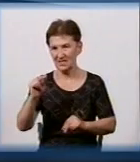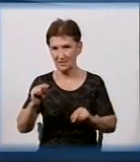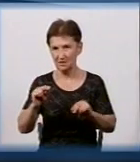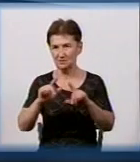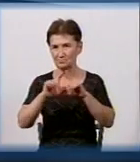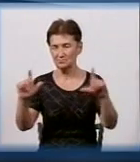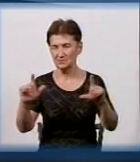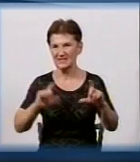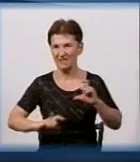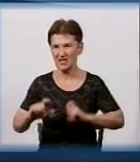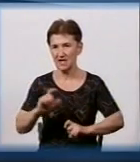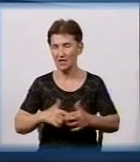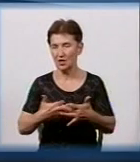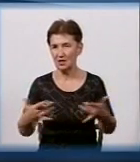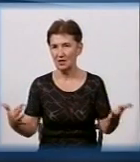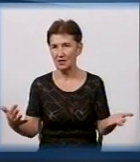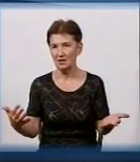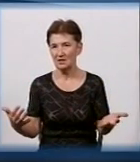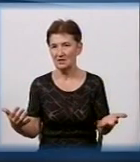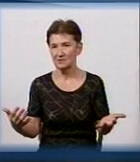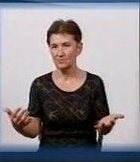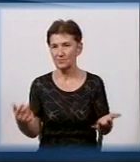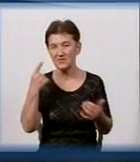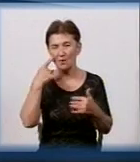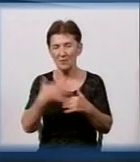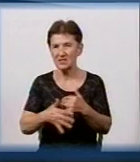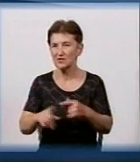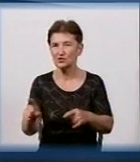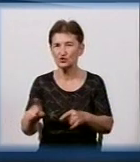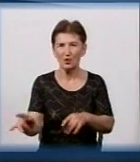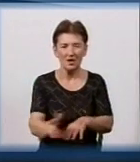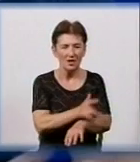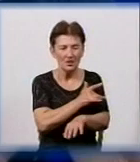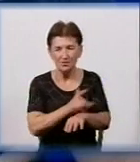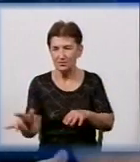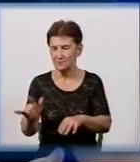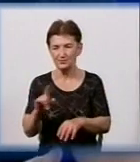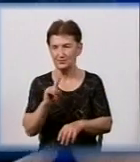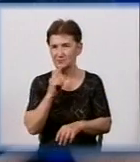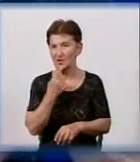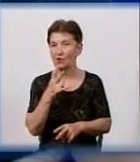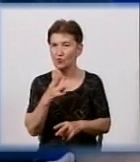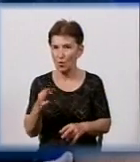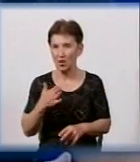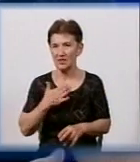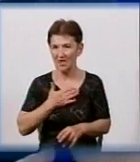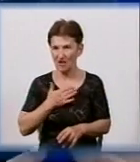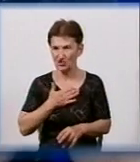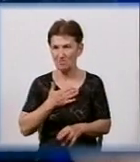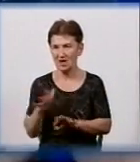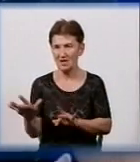Тобто більше. Понятно, що ми не іскореним цю проблему, але нашими дійсними ми